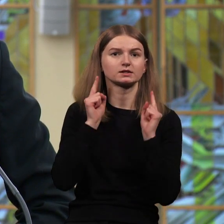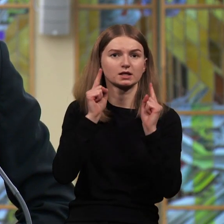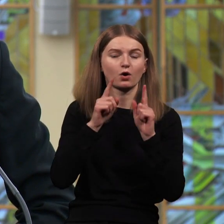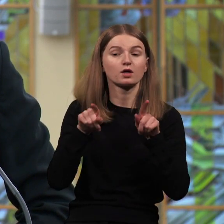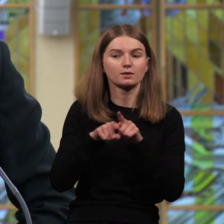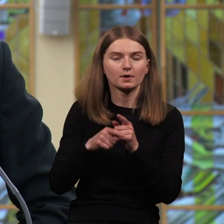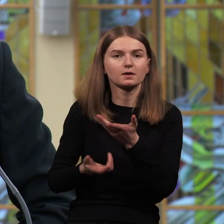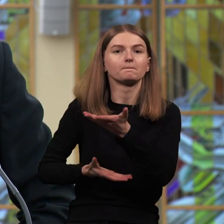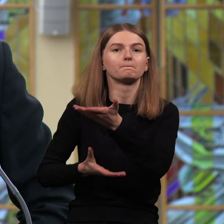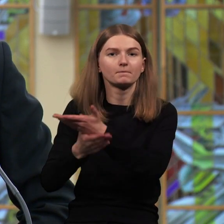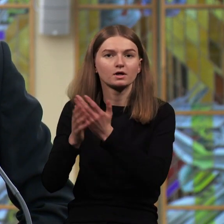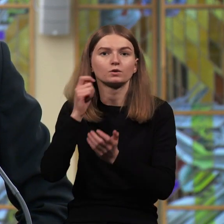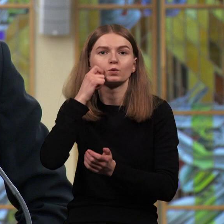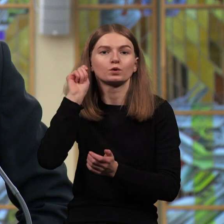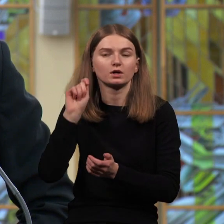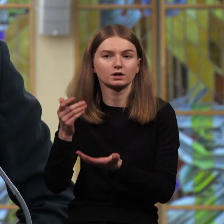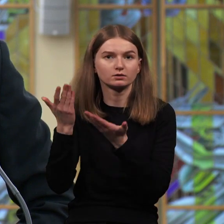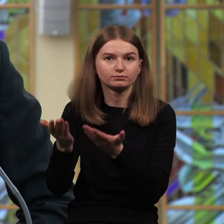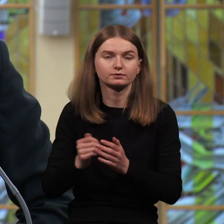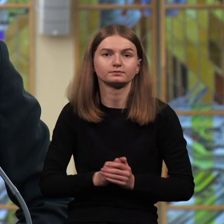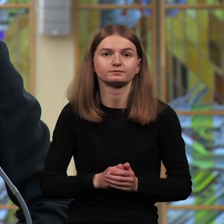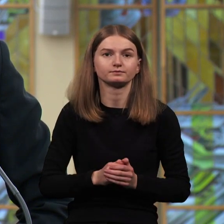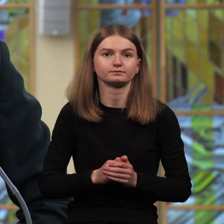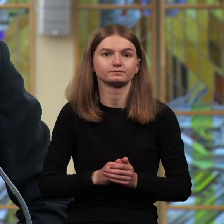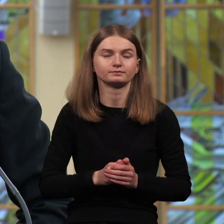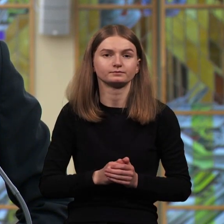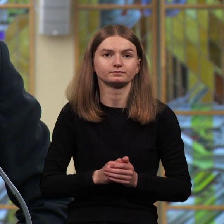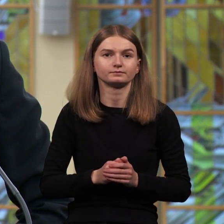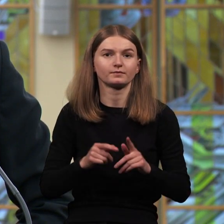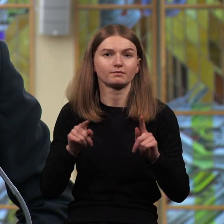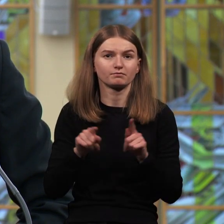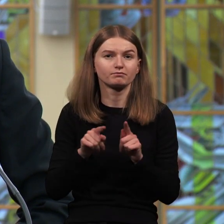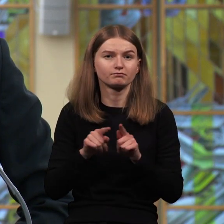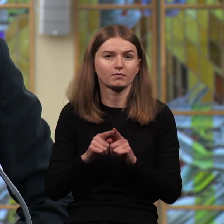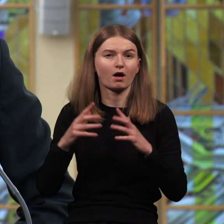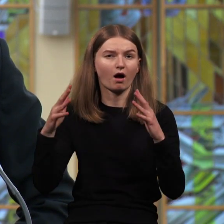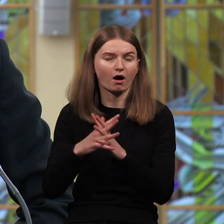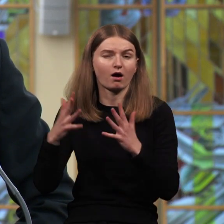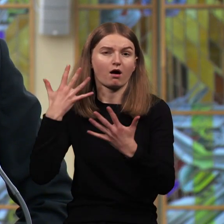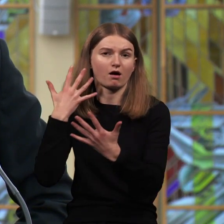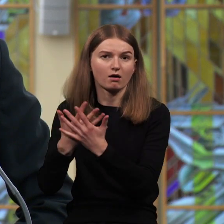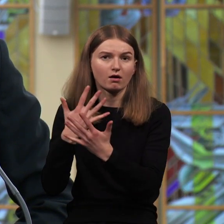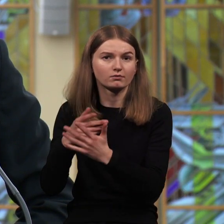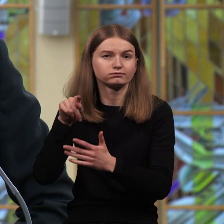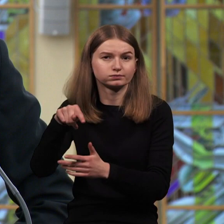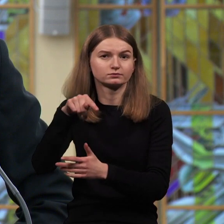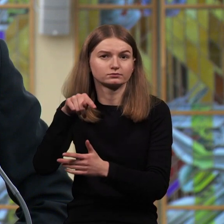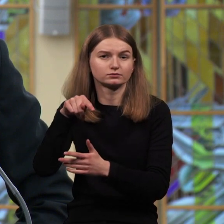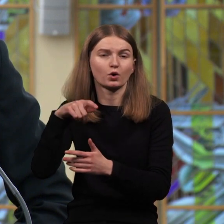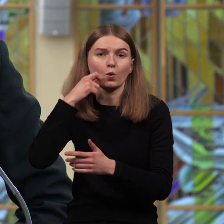visus šiuos metus ir ypatingai prasidėjus pilnomasto invazijai iš Rusijos